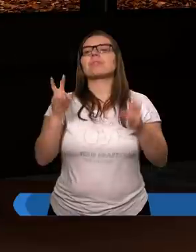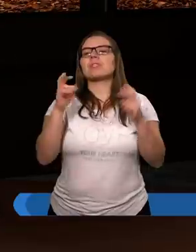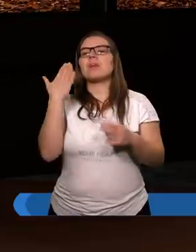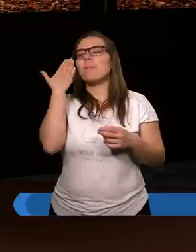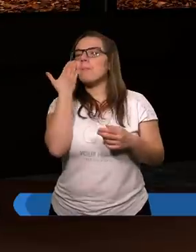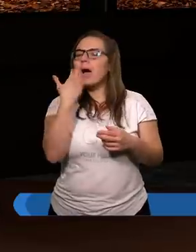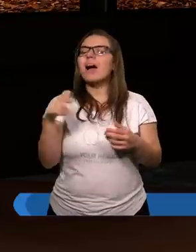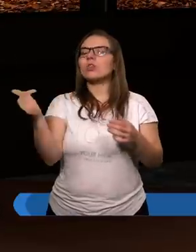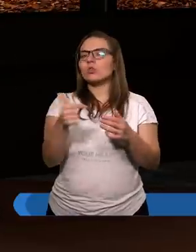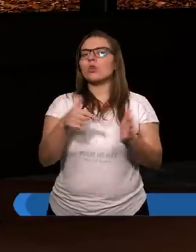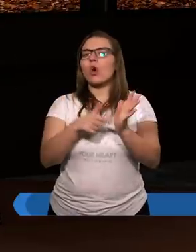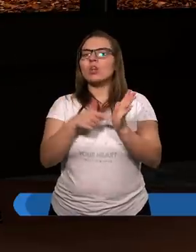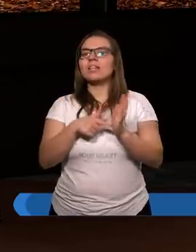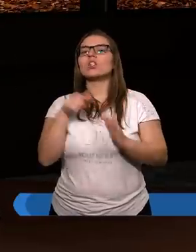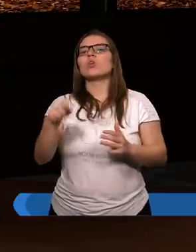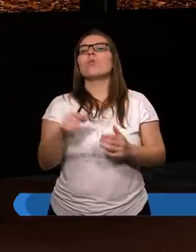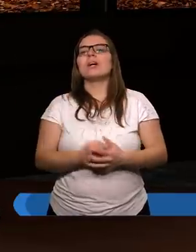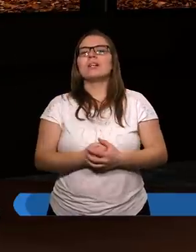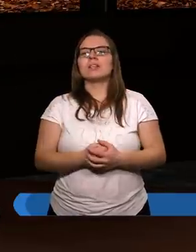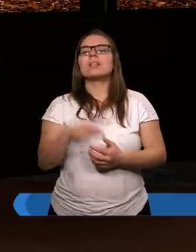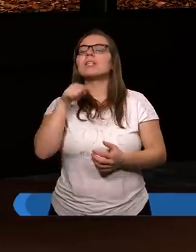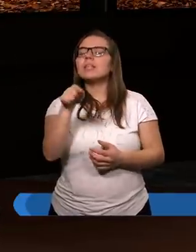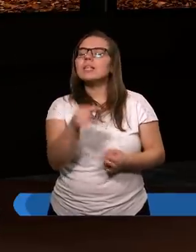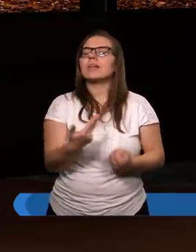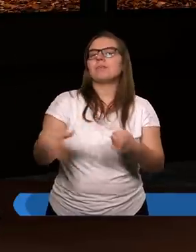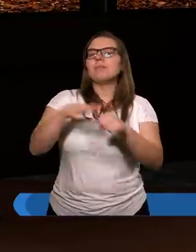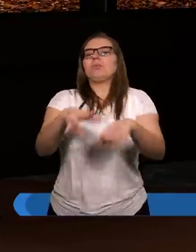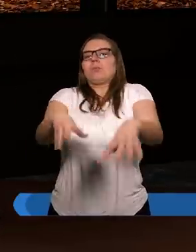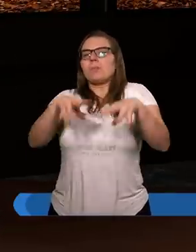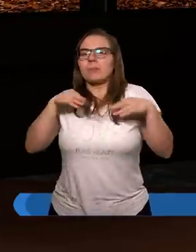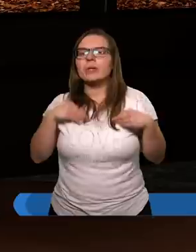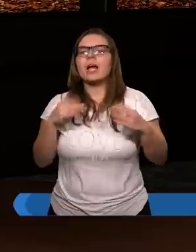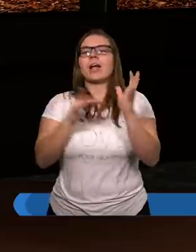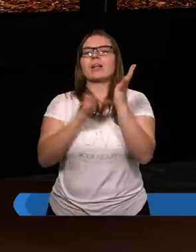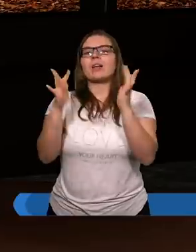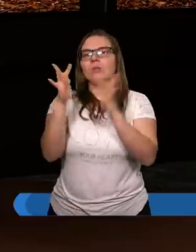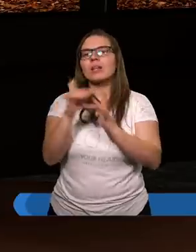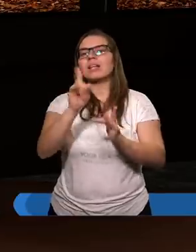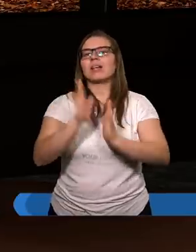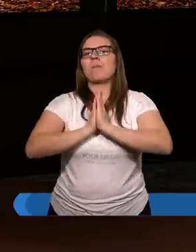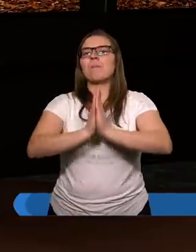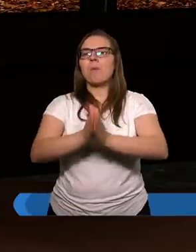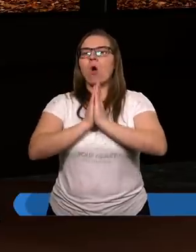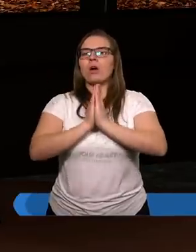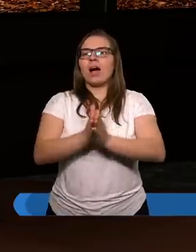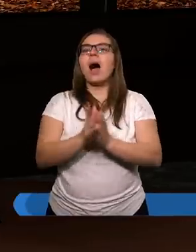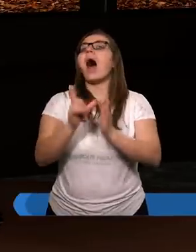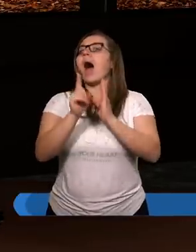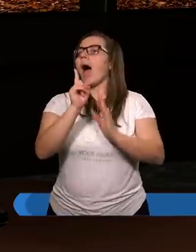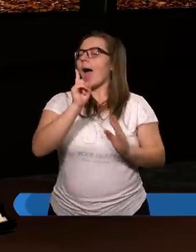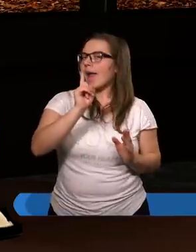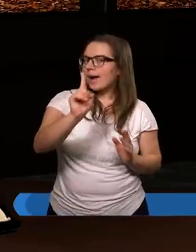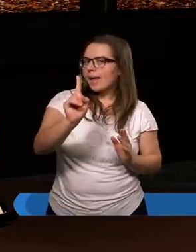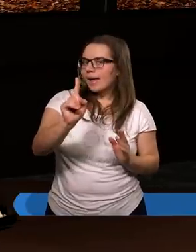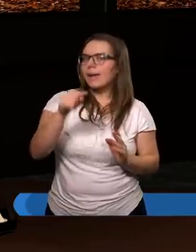najbardziej właśnie tych, którzy przyjęli Jezusa z pogan. Ale